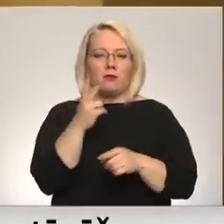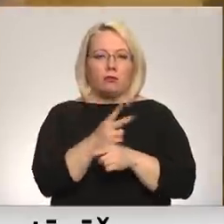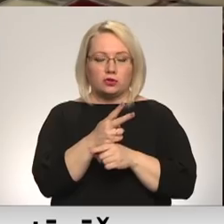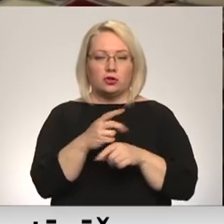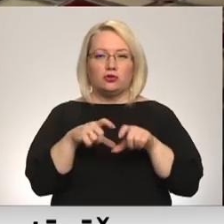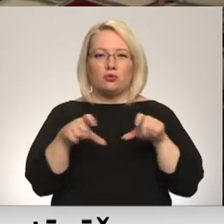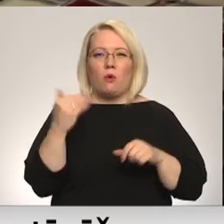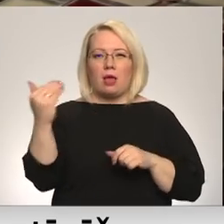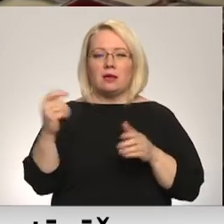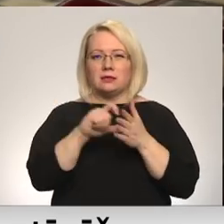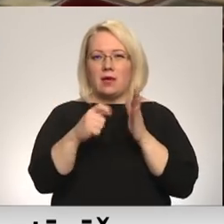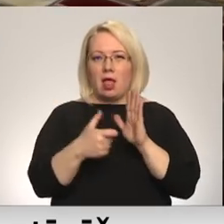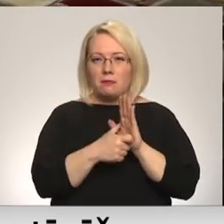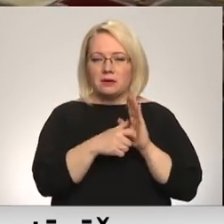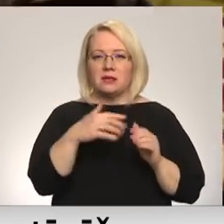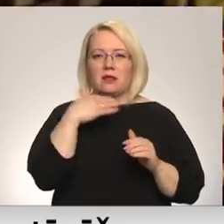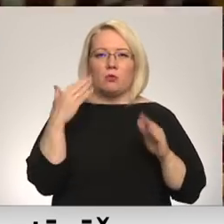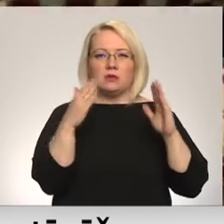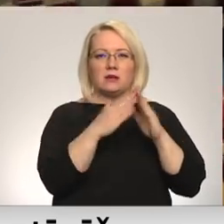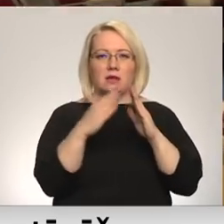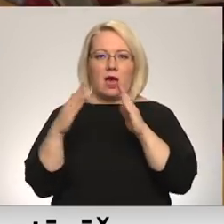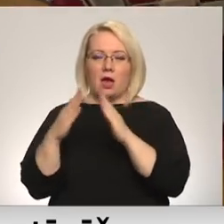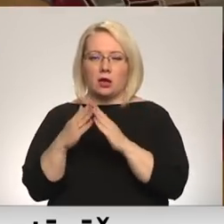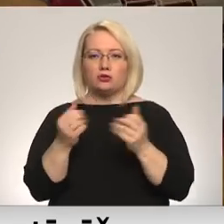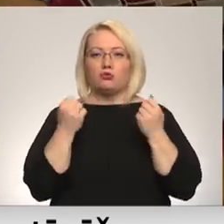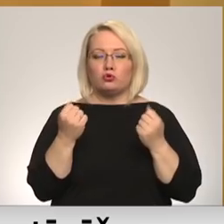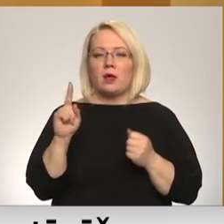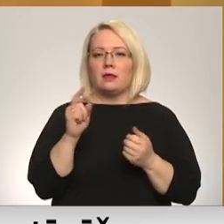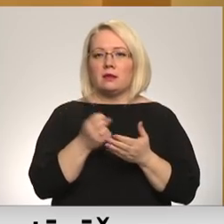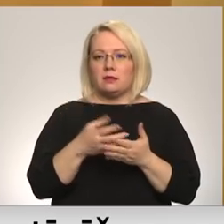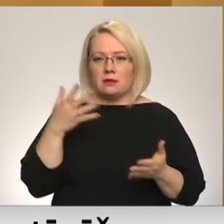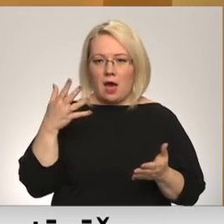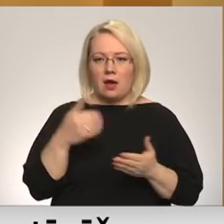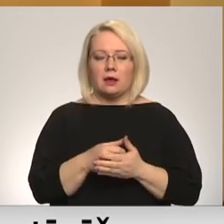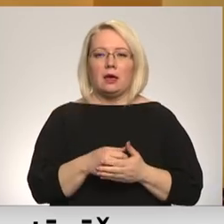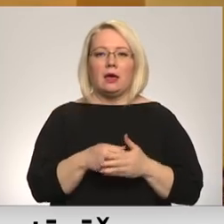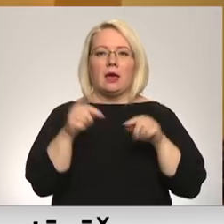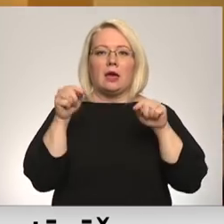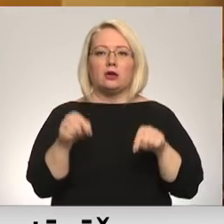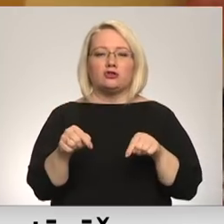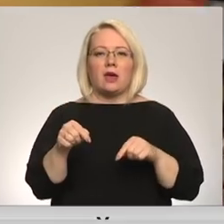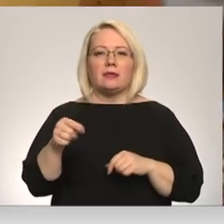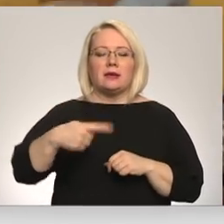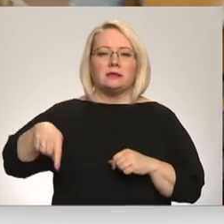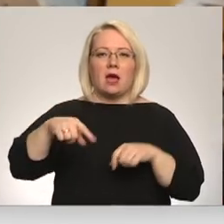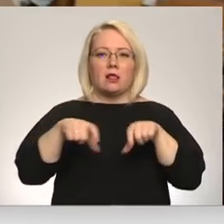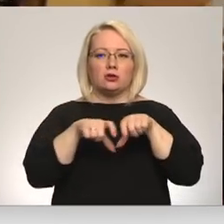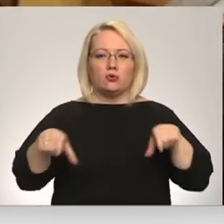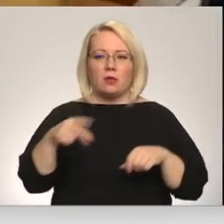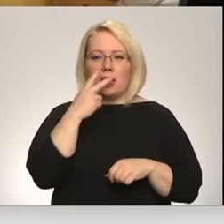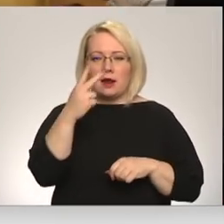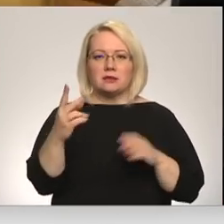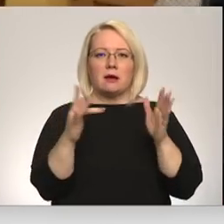atvienlētās telpas atrodas vairākās sēkās, uzcerētās ir dārgi. Šeit mēs konkrēti savas skolā varam redzēt, kāda